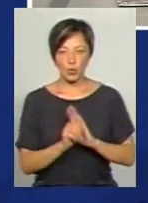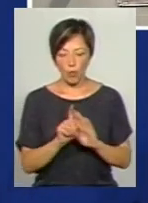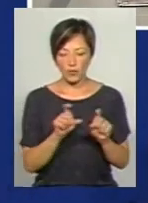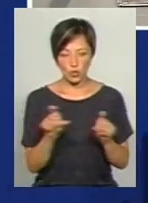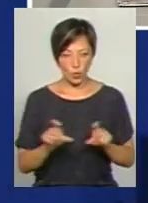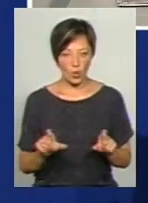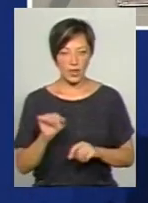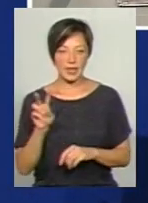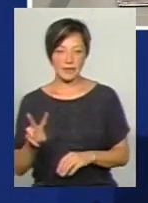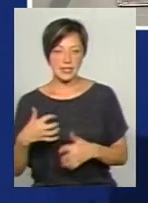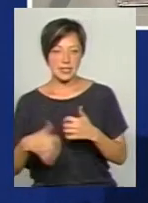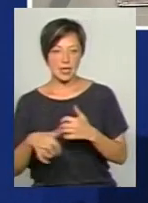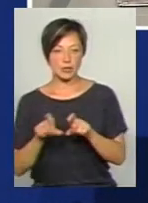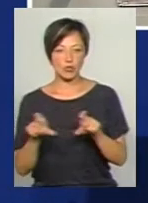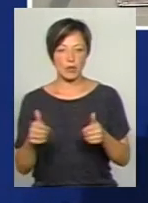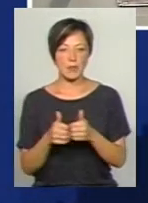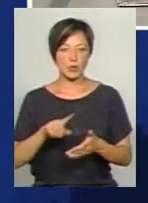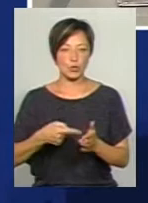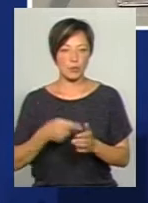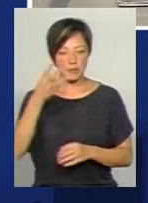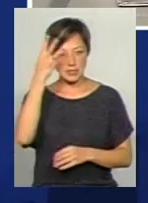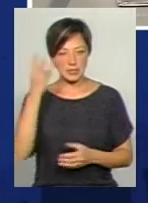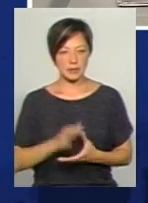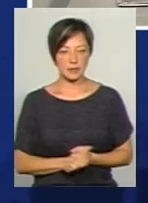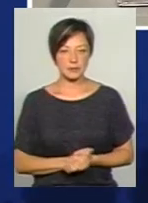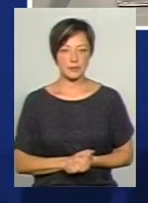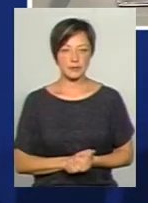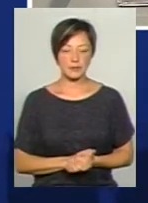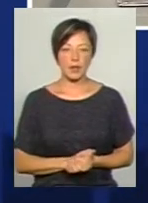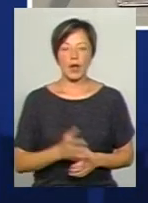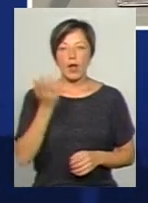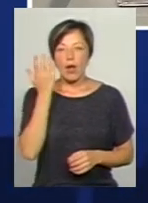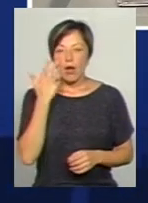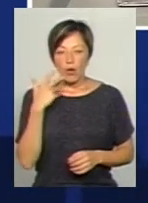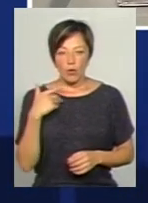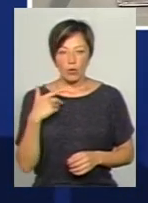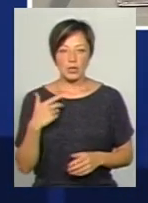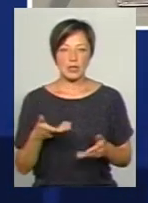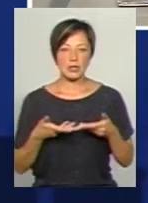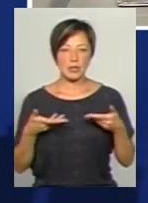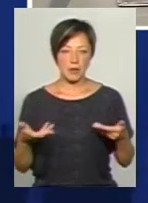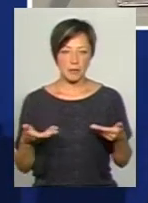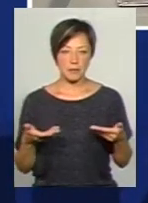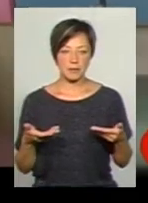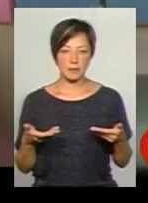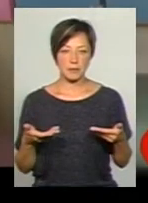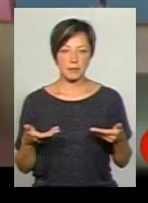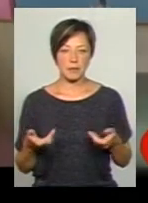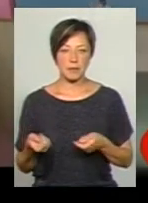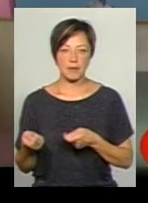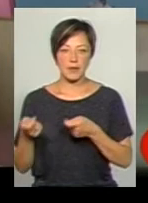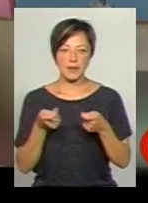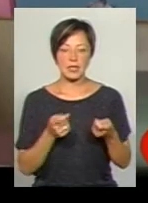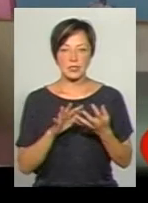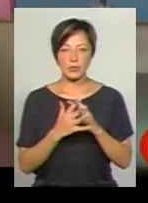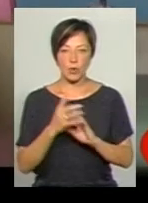школи і дві середні школи, які близько до міста. Це Стувчинці і Дісові. Коли нам привезли із Лісово-Грановецької сільської